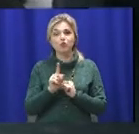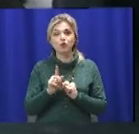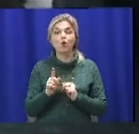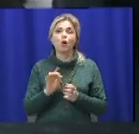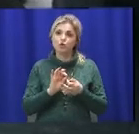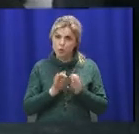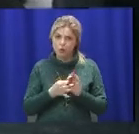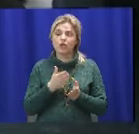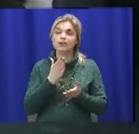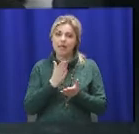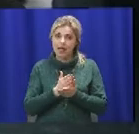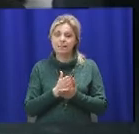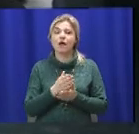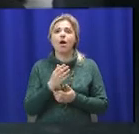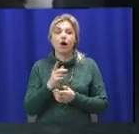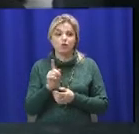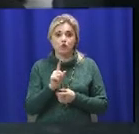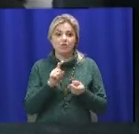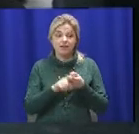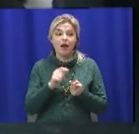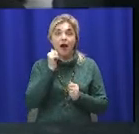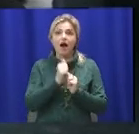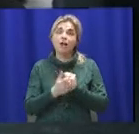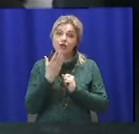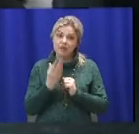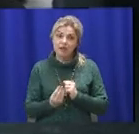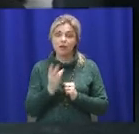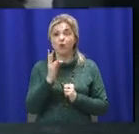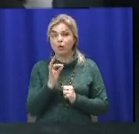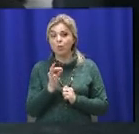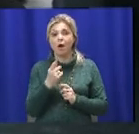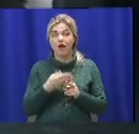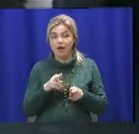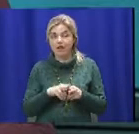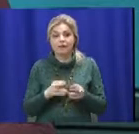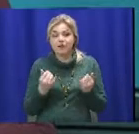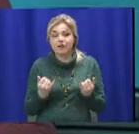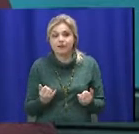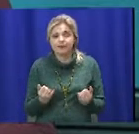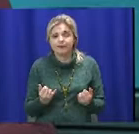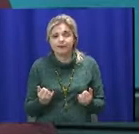зложності є, з котрими ми ставимося всі кожний день, але це в даному суча не